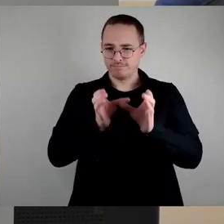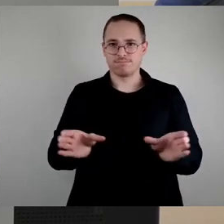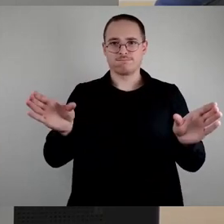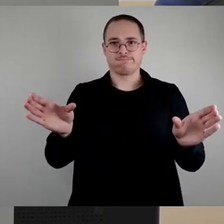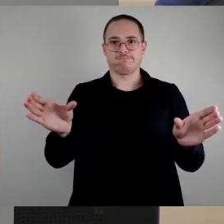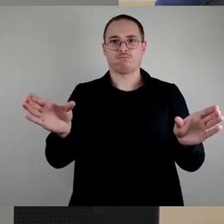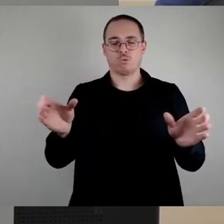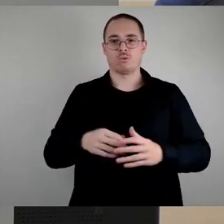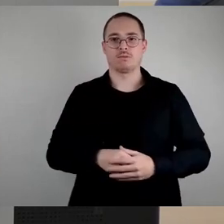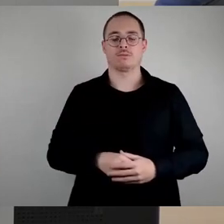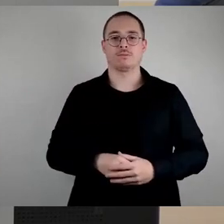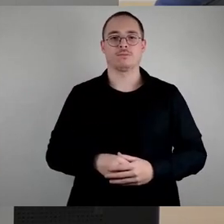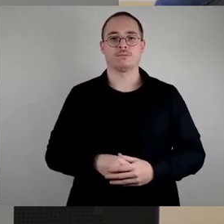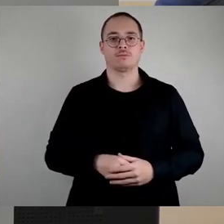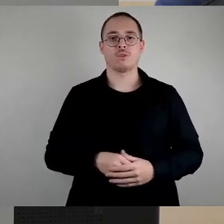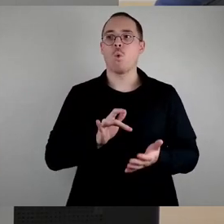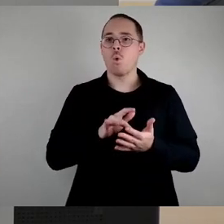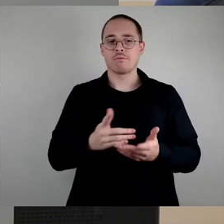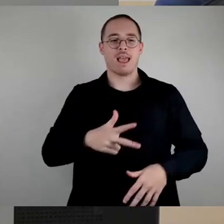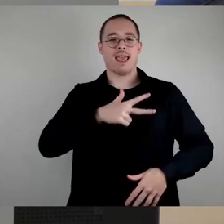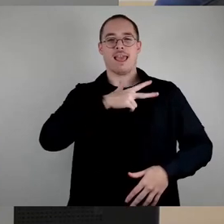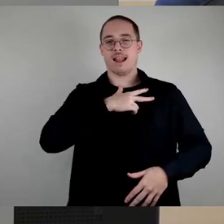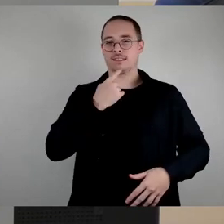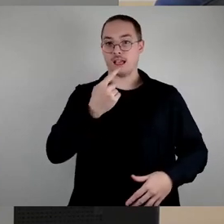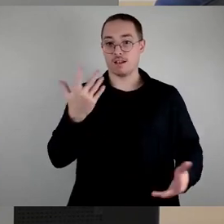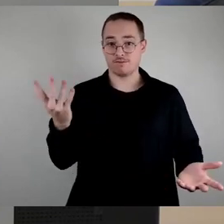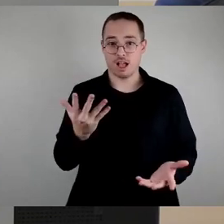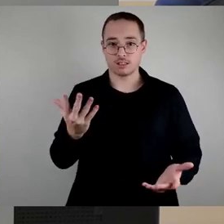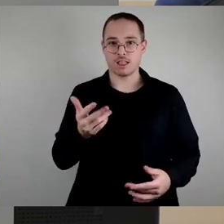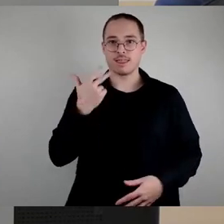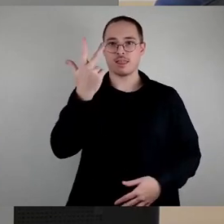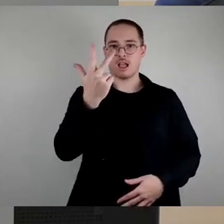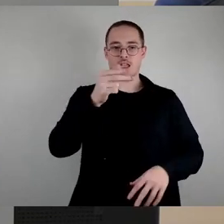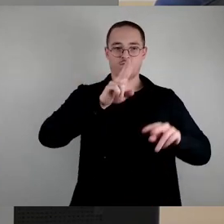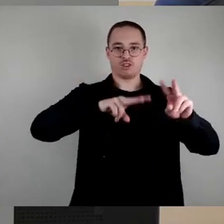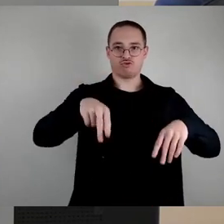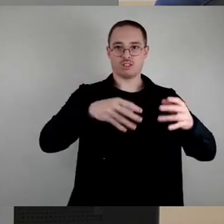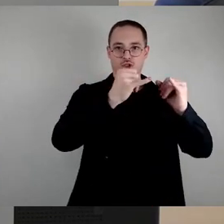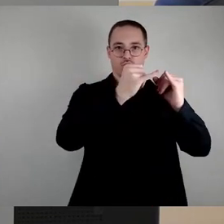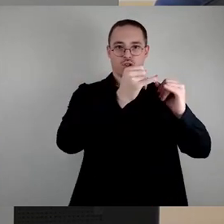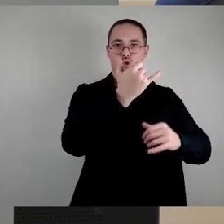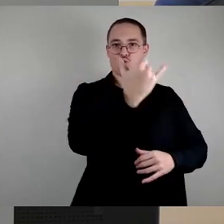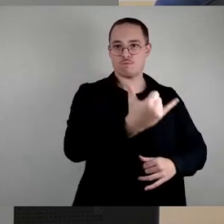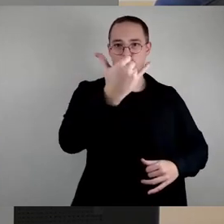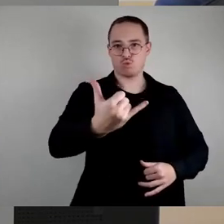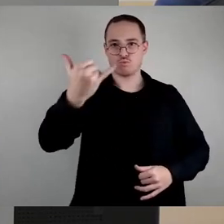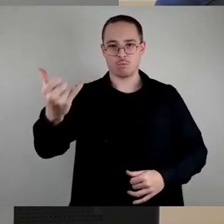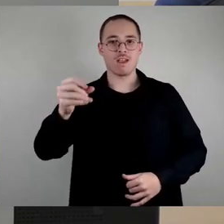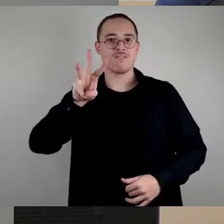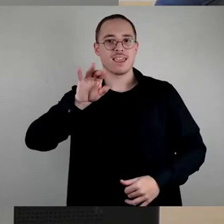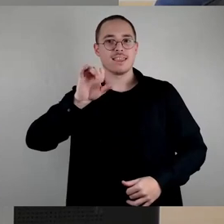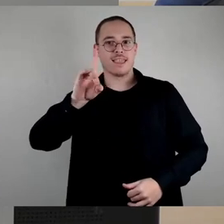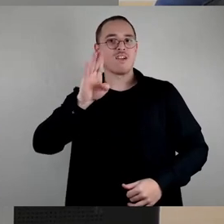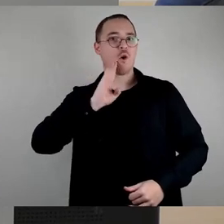ja, wenn wir jetzt ganz ehrlich sind, drei unterschiedliche Typen an WD-Wohnungen jetzt zukünftig in unserer Stadt.